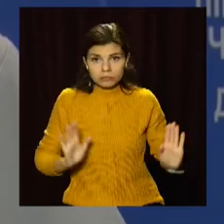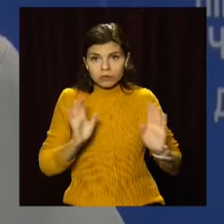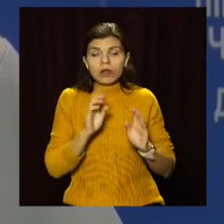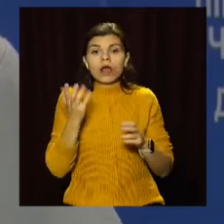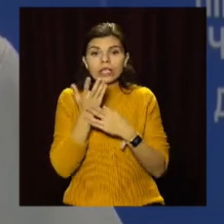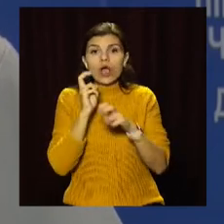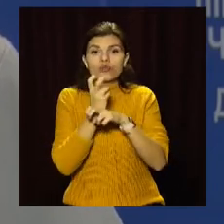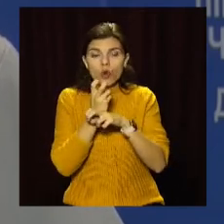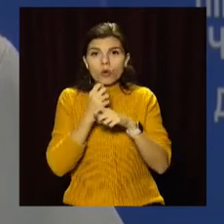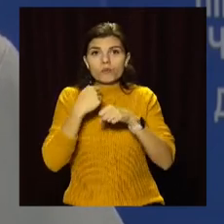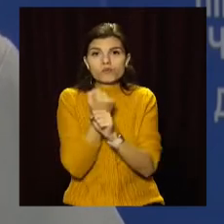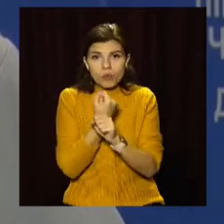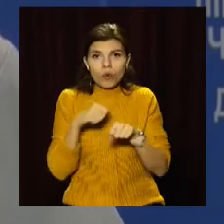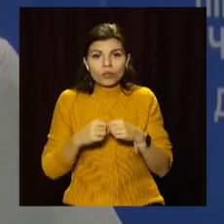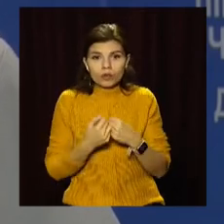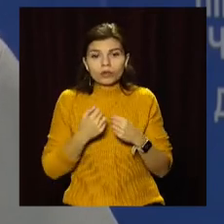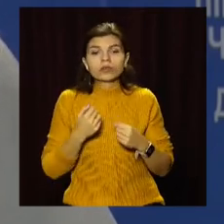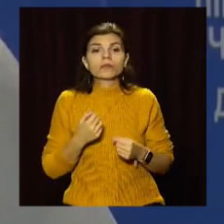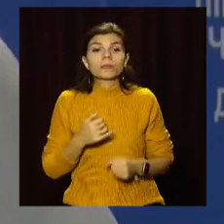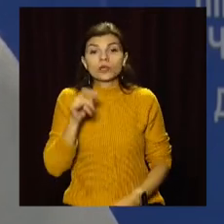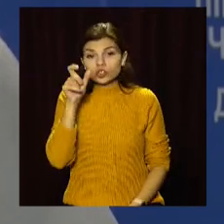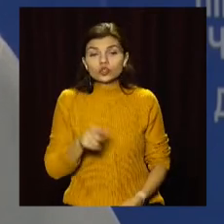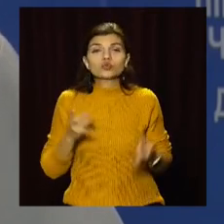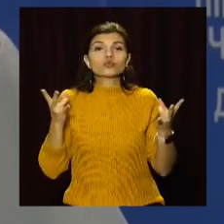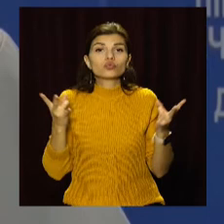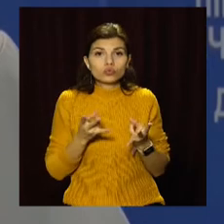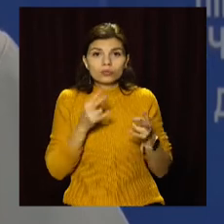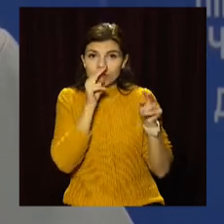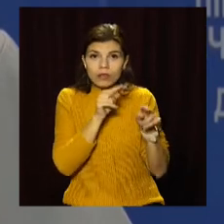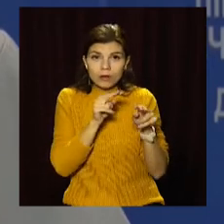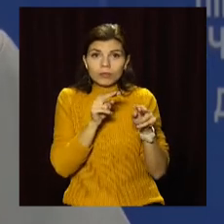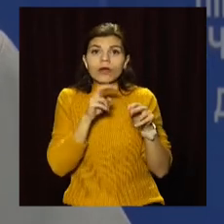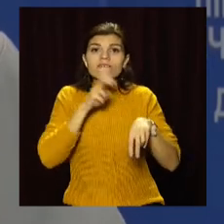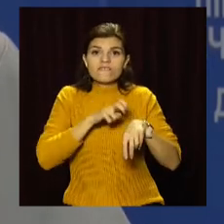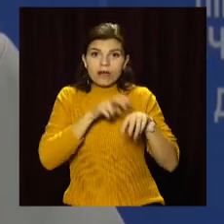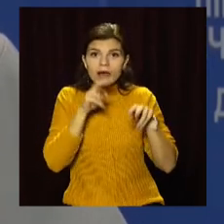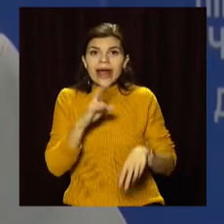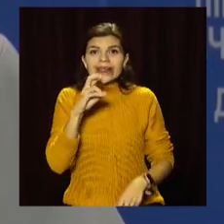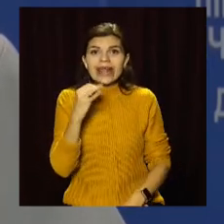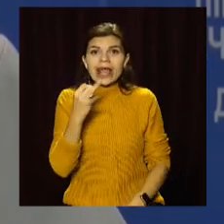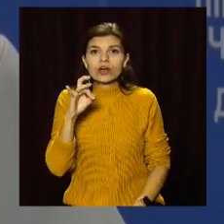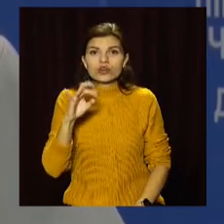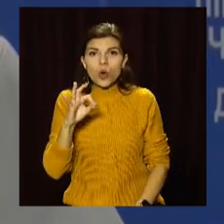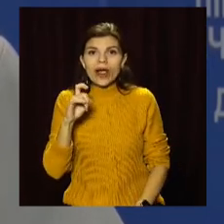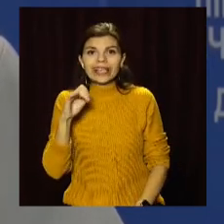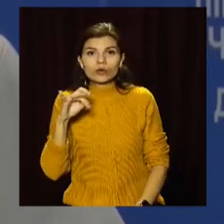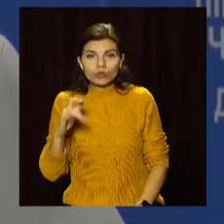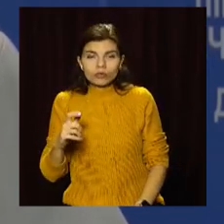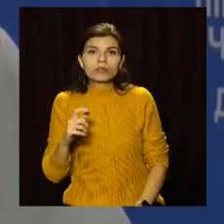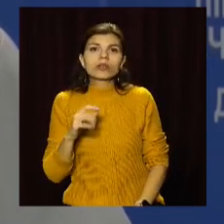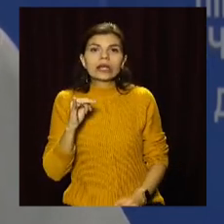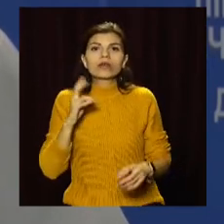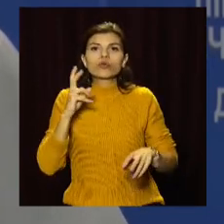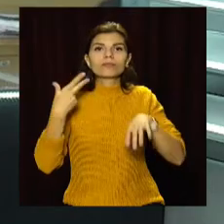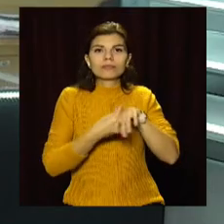кісток склепіння і своду черепа. Пацієнт потребує нагляду динамічного лікаря-нейрохірурга, лікаря-анестезіолога.